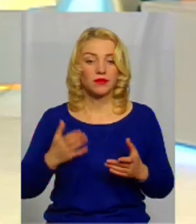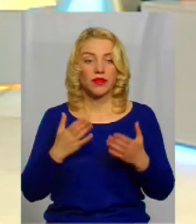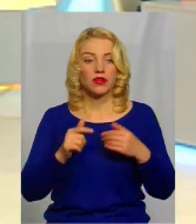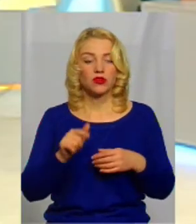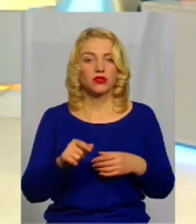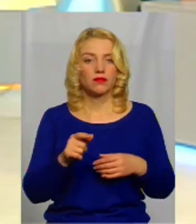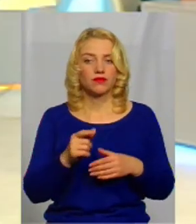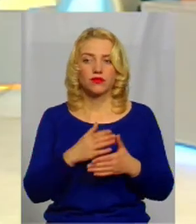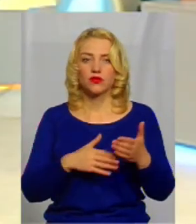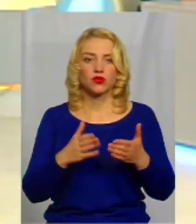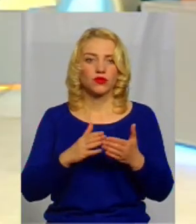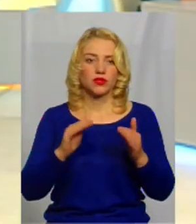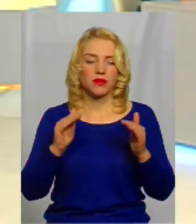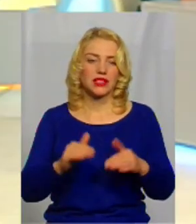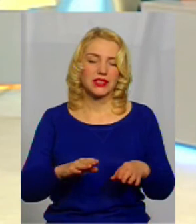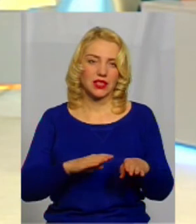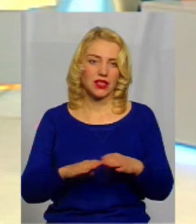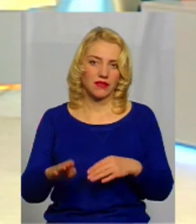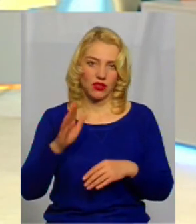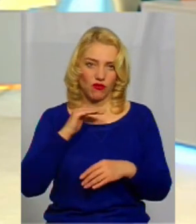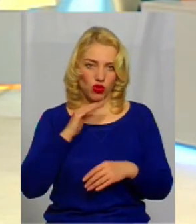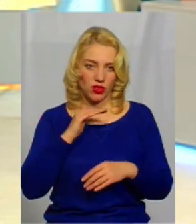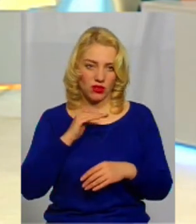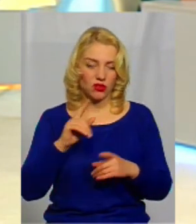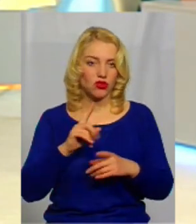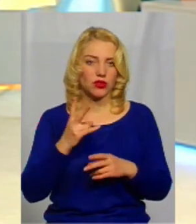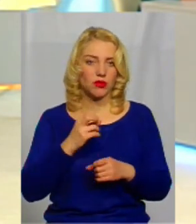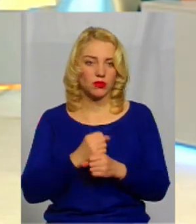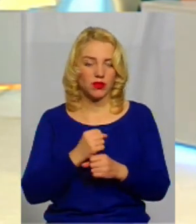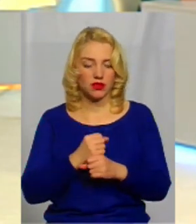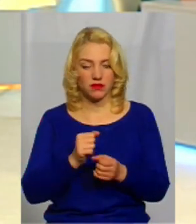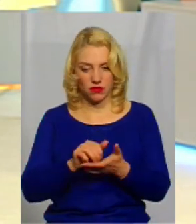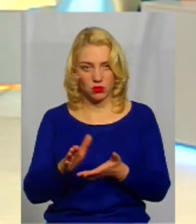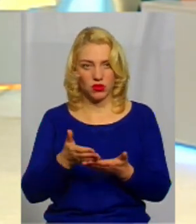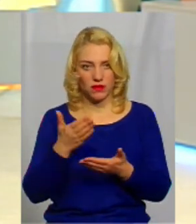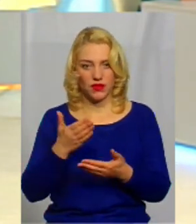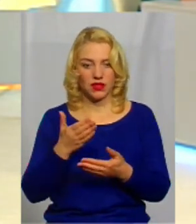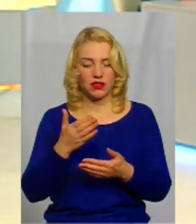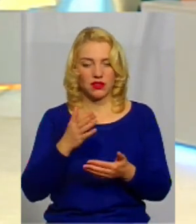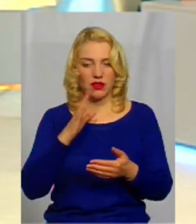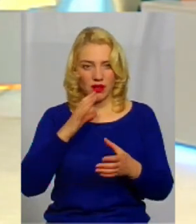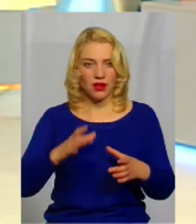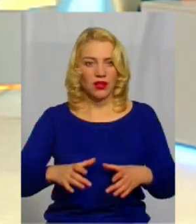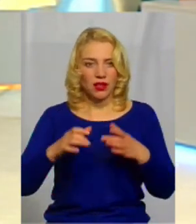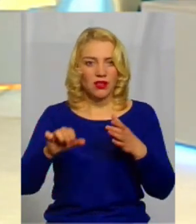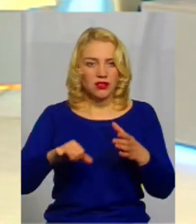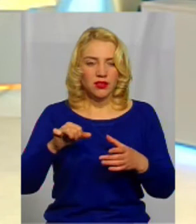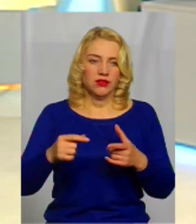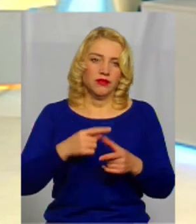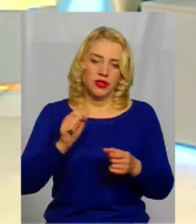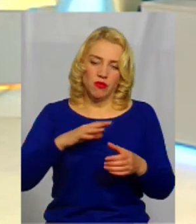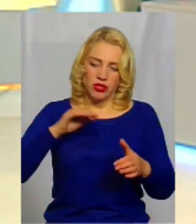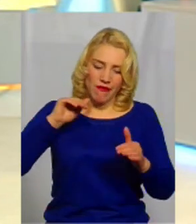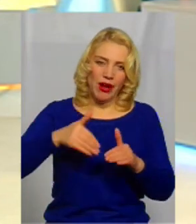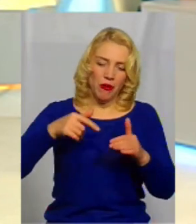там зовсім низький рівень води, що робити? Підмовитися від тої криниці? Чи може її